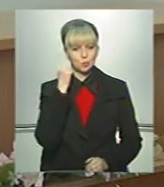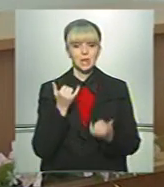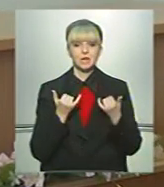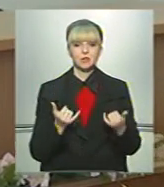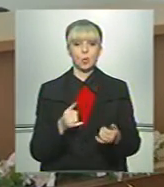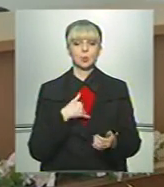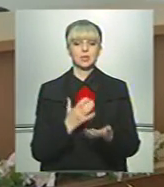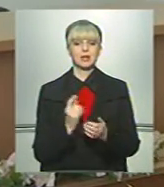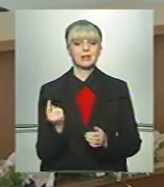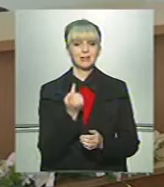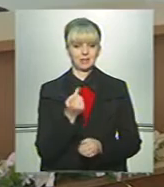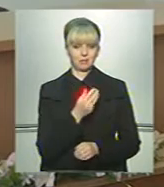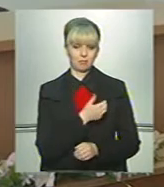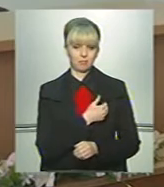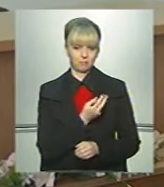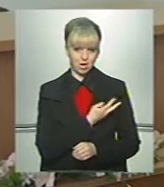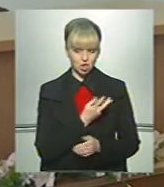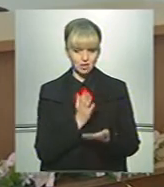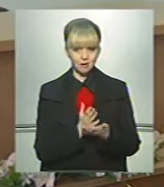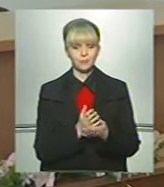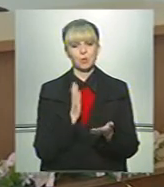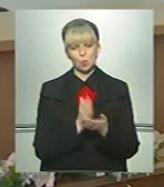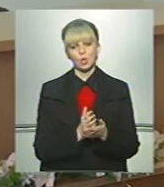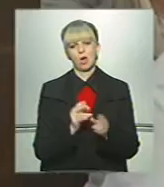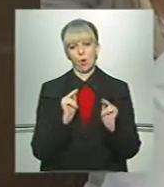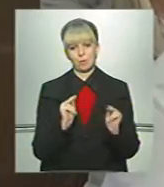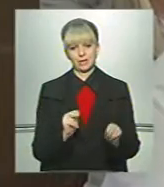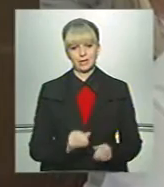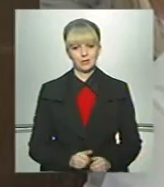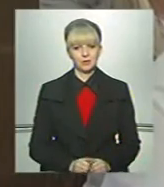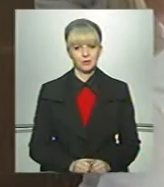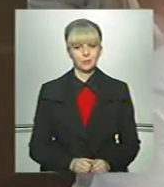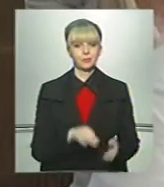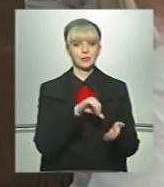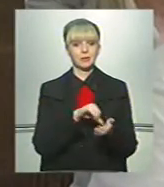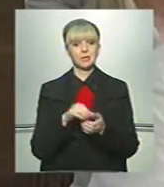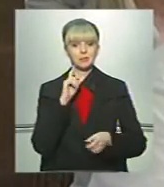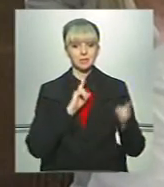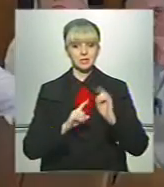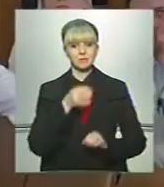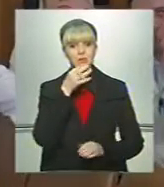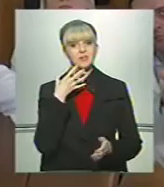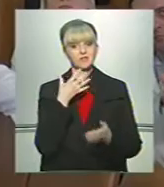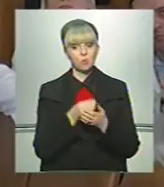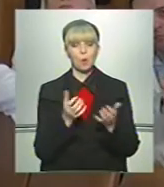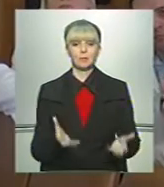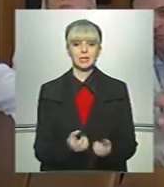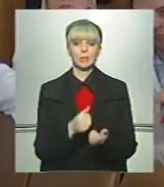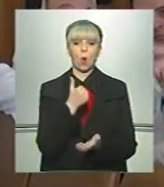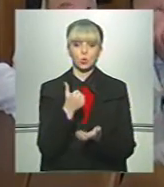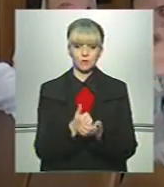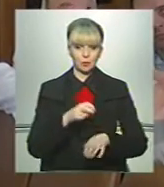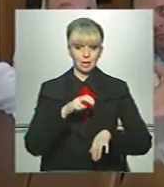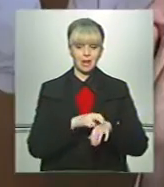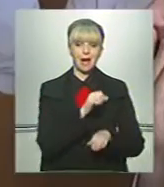Сьогодні у нас є єдине бажання – бути об'єктивними. Присутні на зборах висловили свою підтримку головному